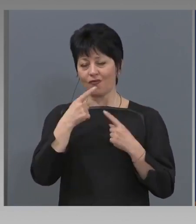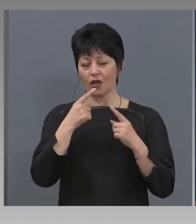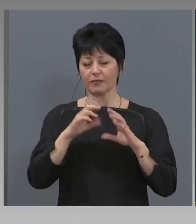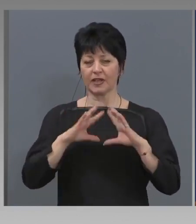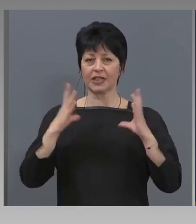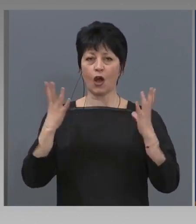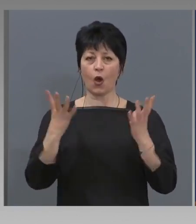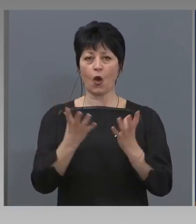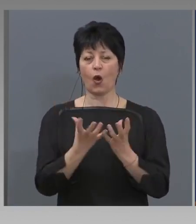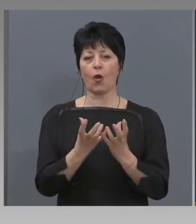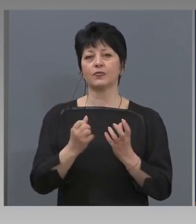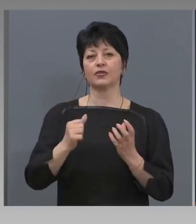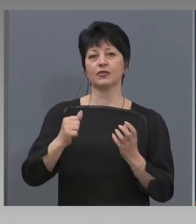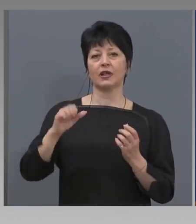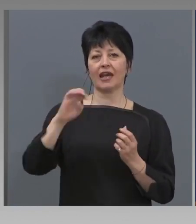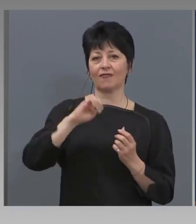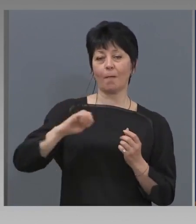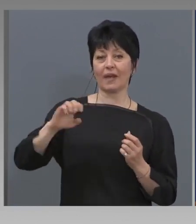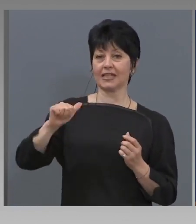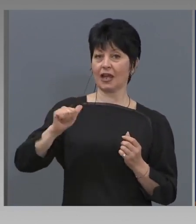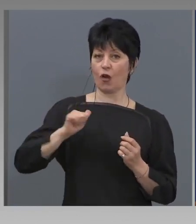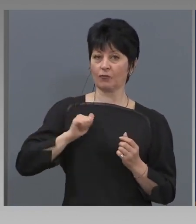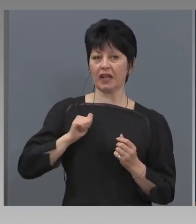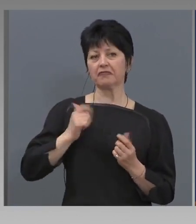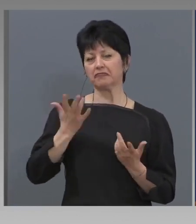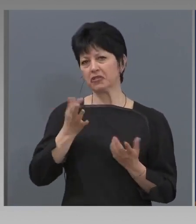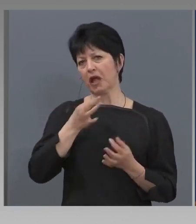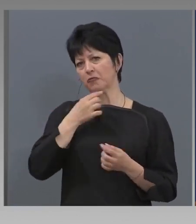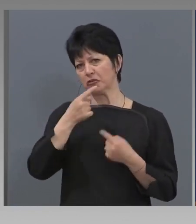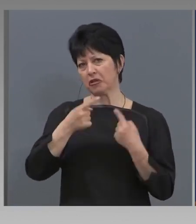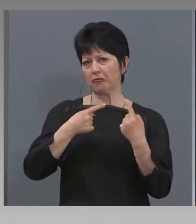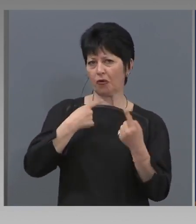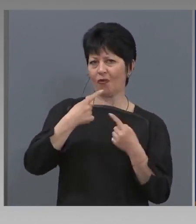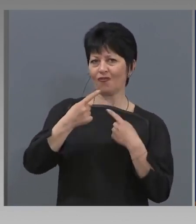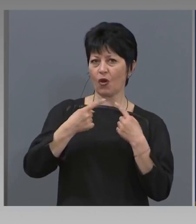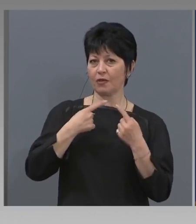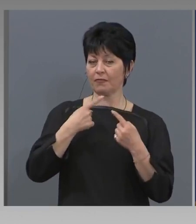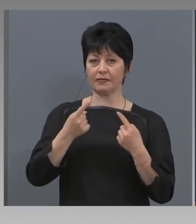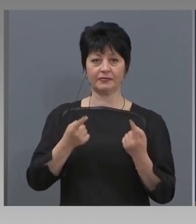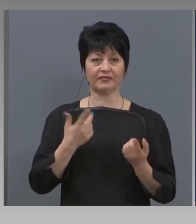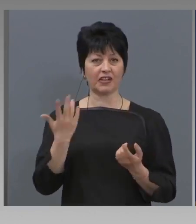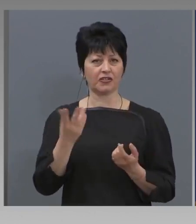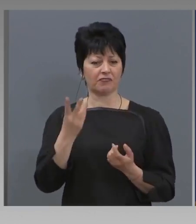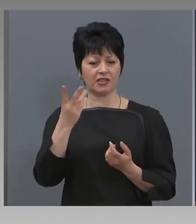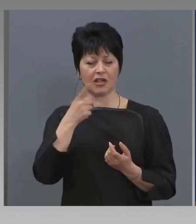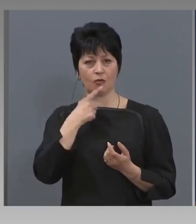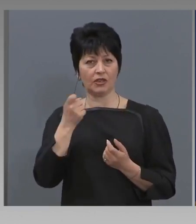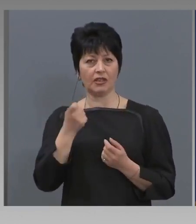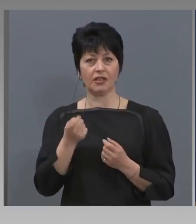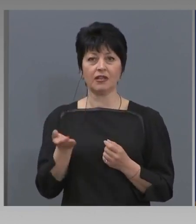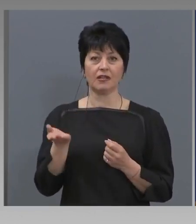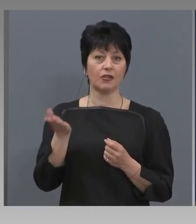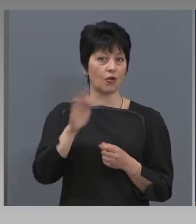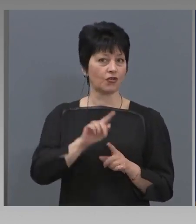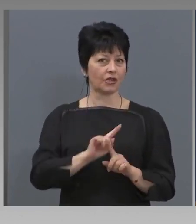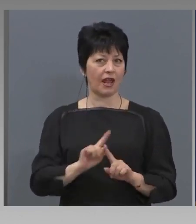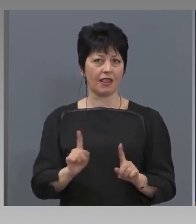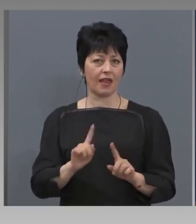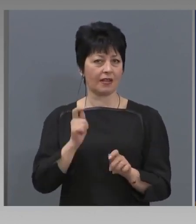Ама само сме говорили вече песко от три години или колко го мъкнеме. И още нищо не е направено.